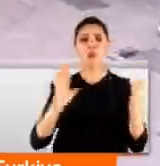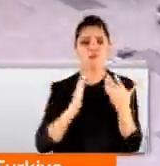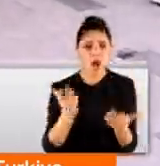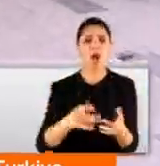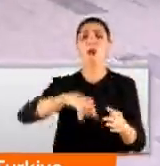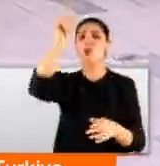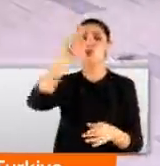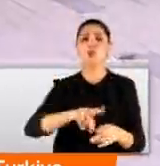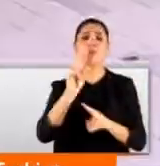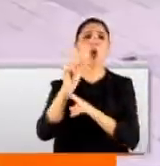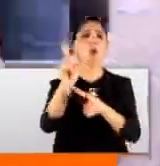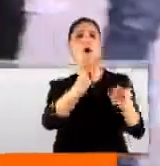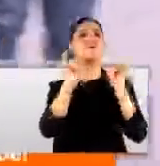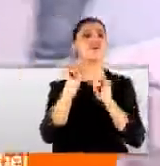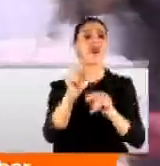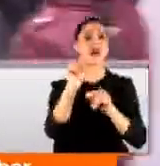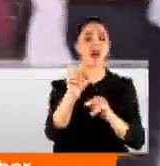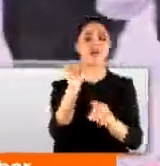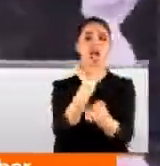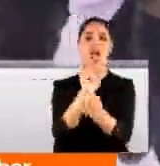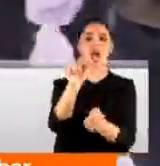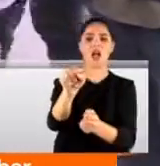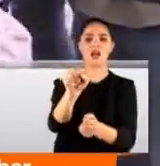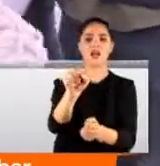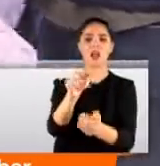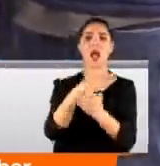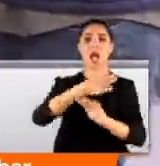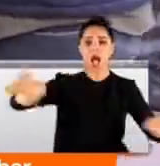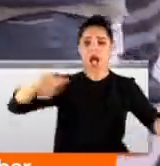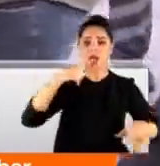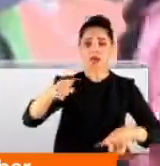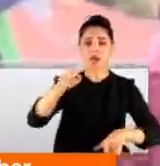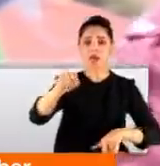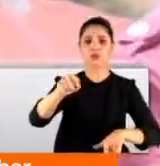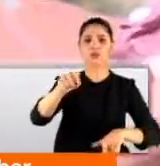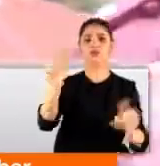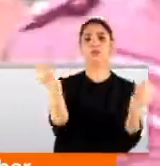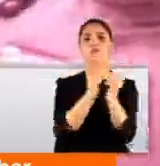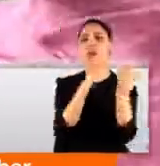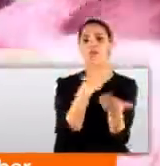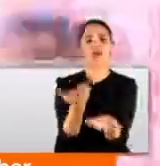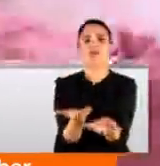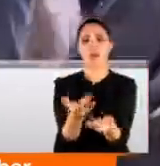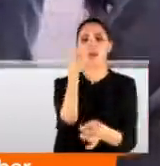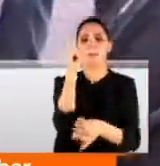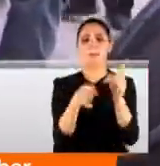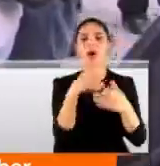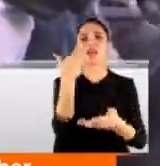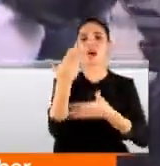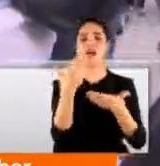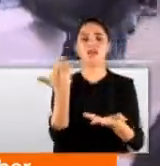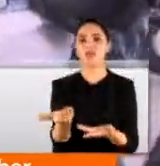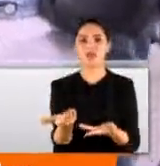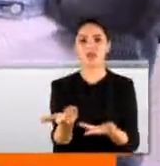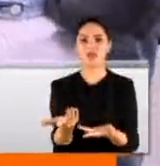aslında gün boyu manzara bu şekilde. Aile, ayıl diyorsun adam pozota adamın dibine kadar giriyor. Manzara anlatıyor biraz. Anlatıyor